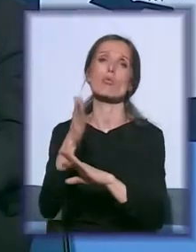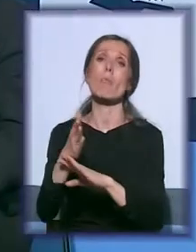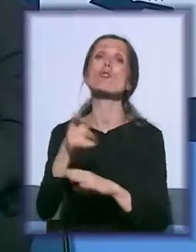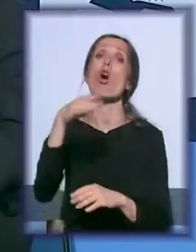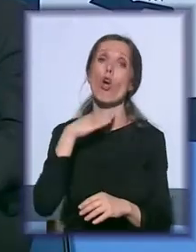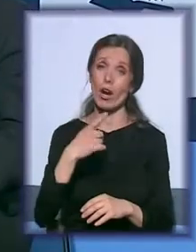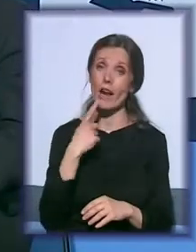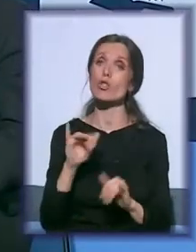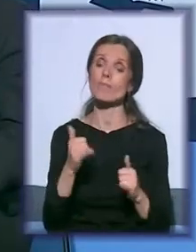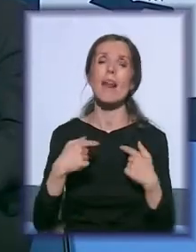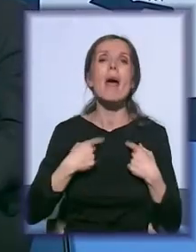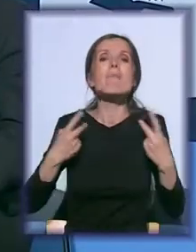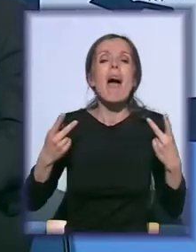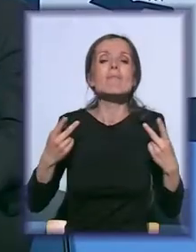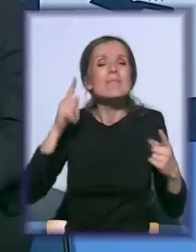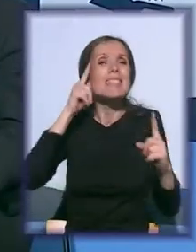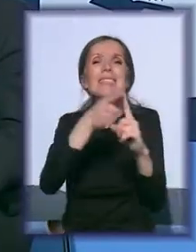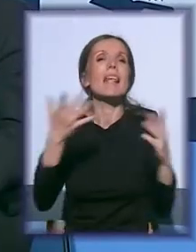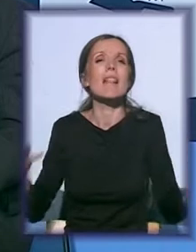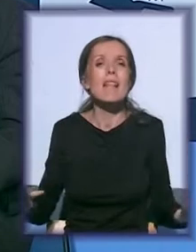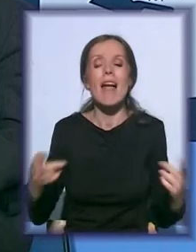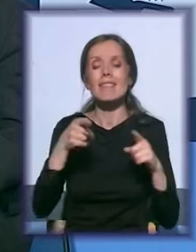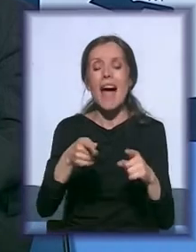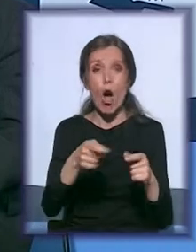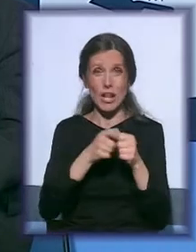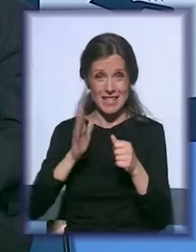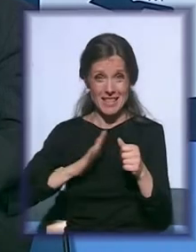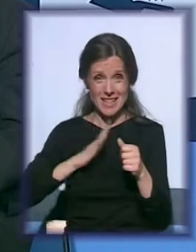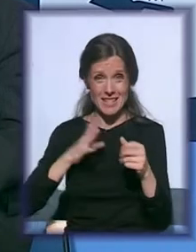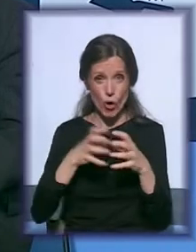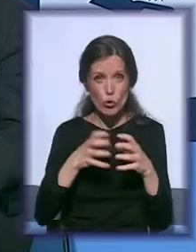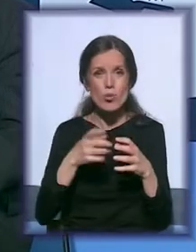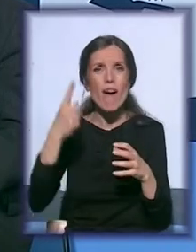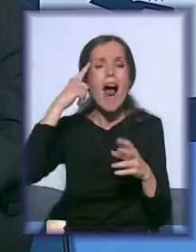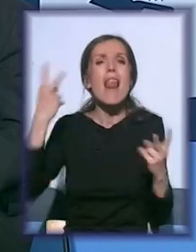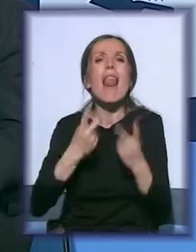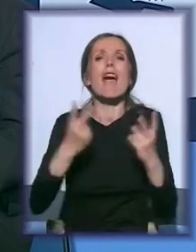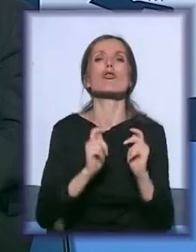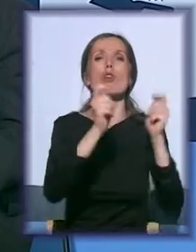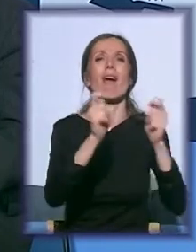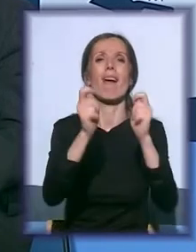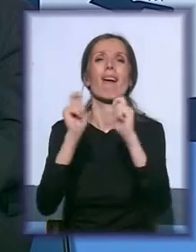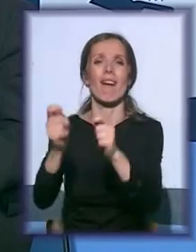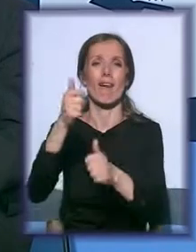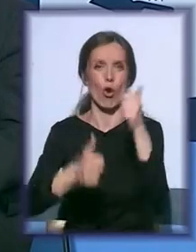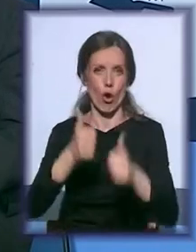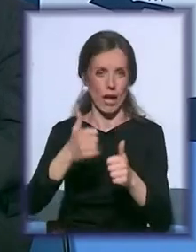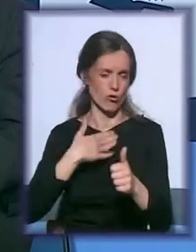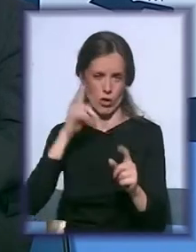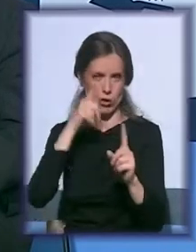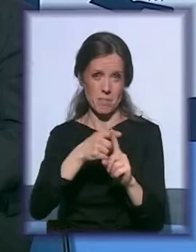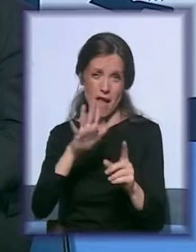organizacijama civilnog društva aplikaciju na konkursima. To nam je baš cilj i imam utisak da ste primetili da